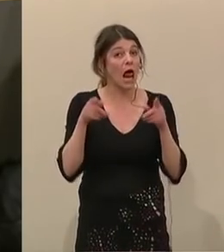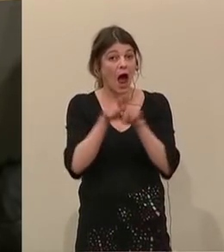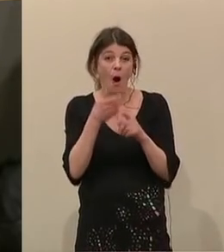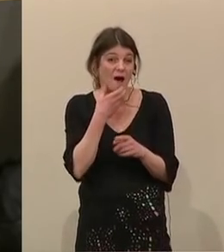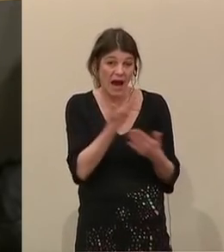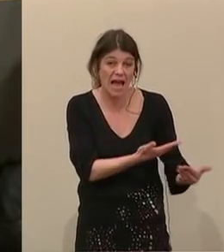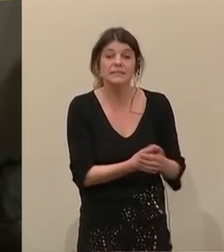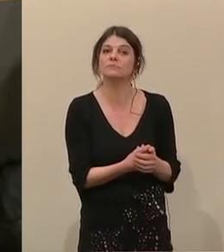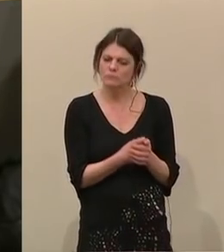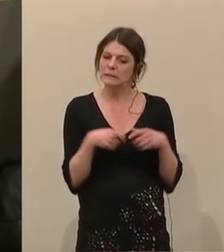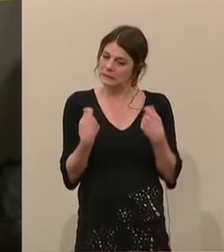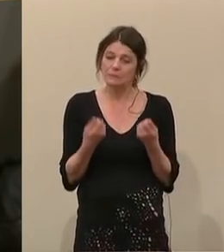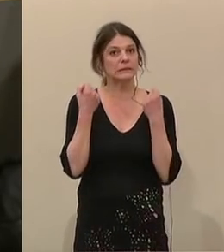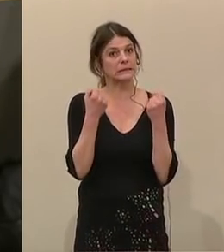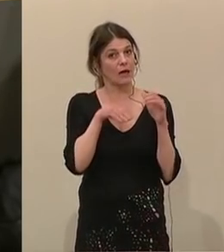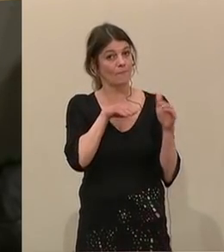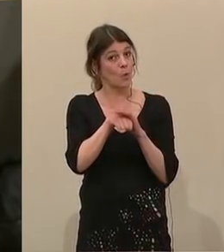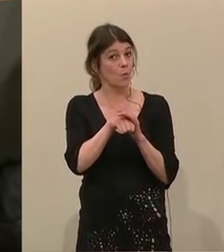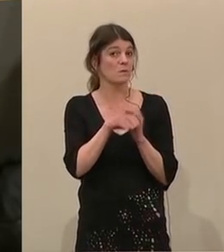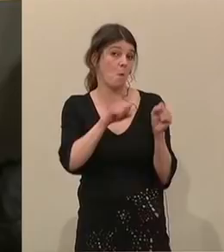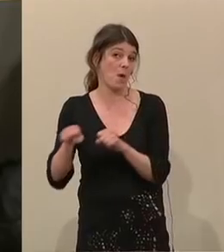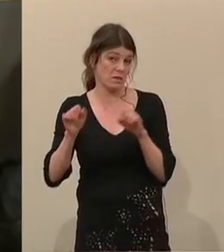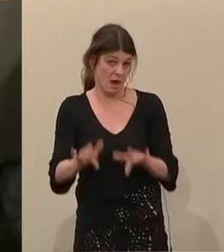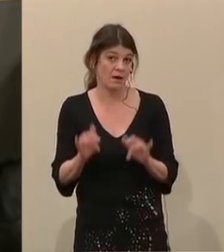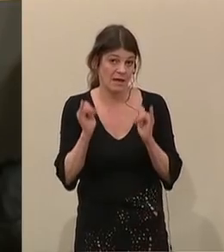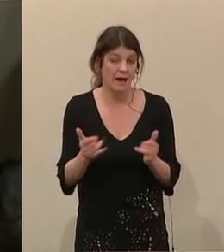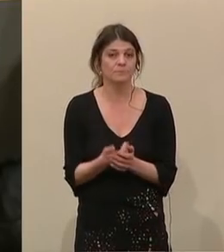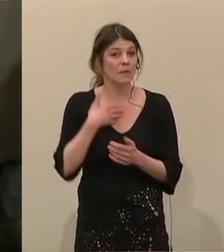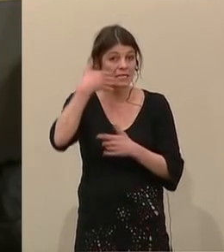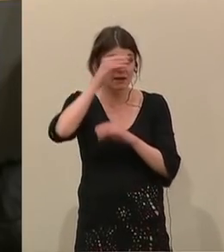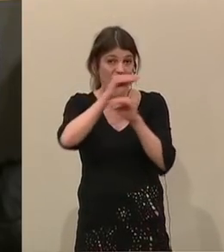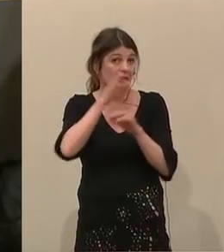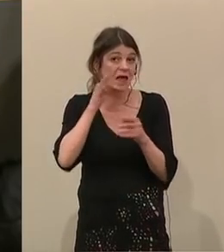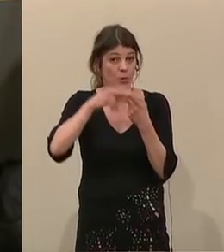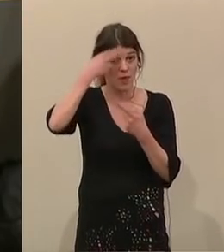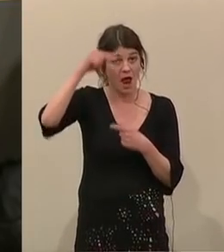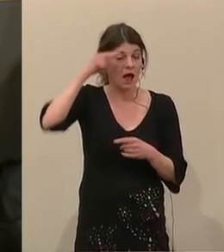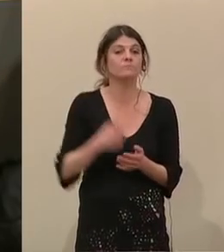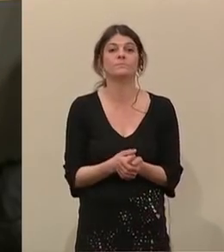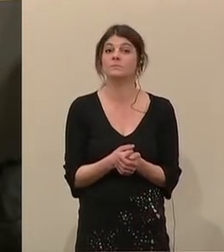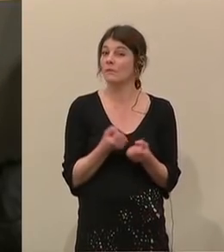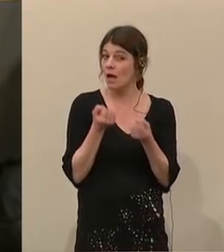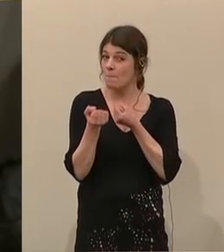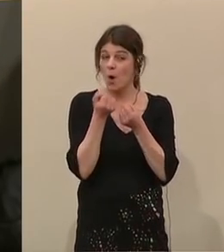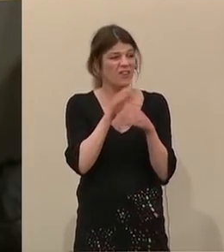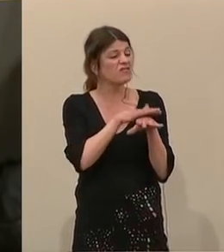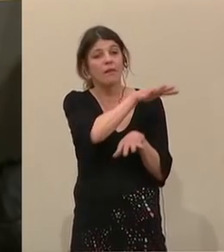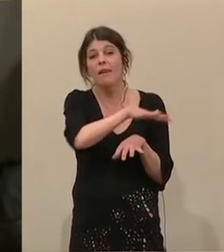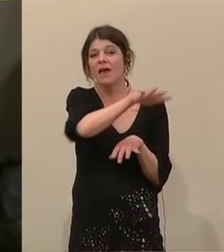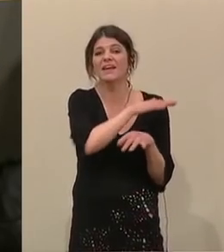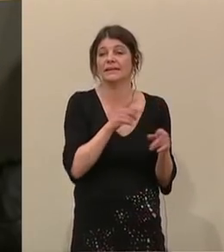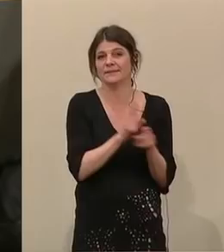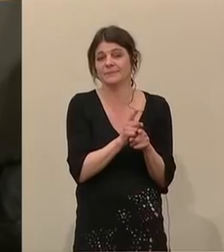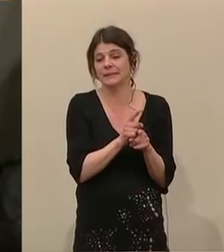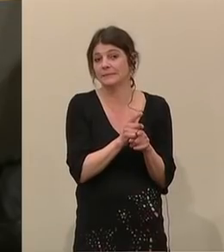Afghanistan eine sichere Fluchtalternative gibt. Und meine sehr geehrten Damen und Herren, die politisch Linken tun sich,